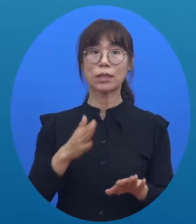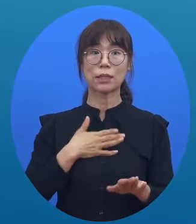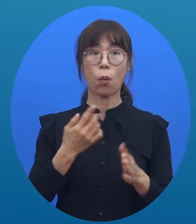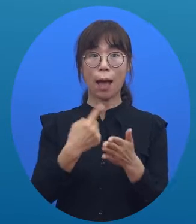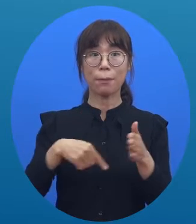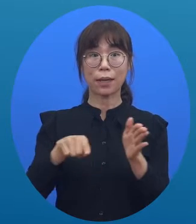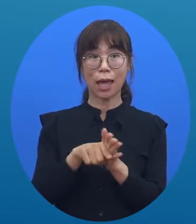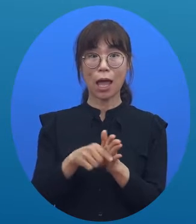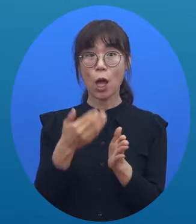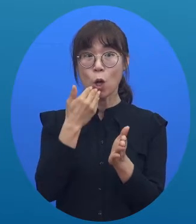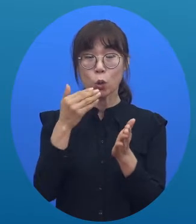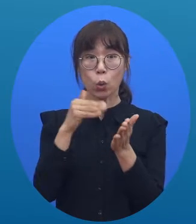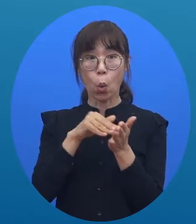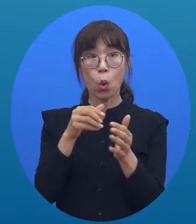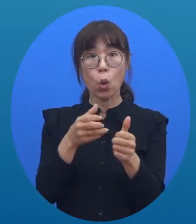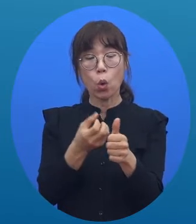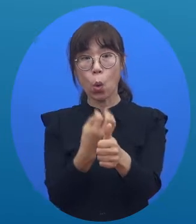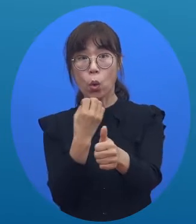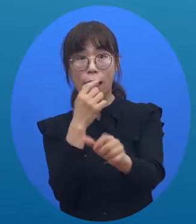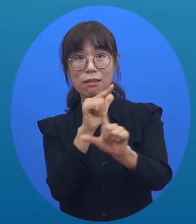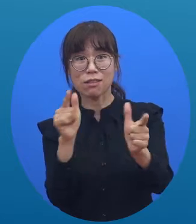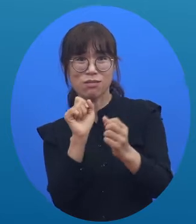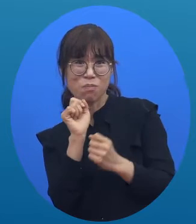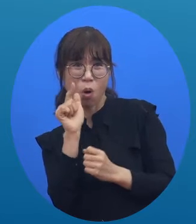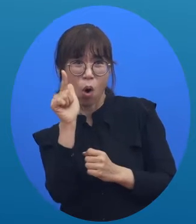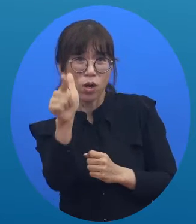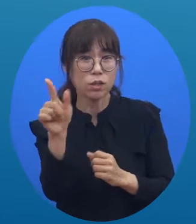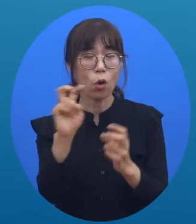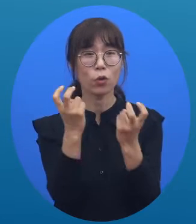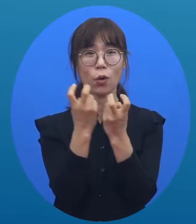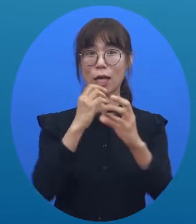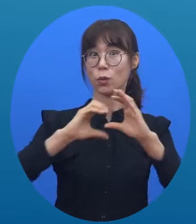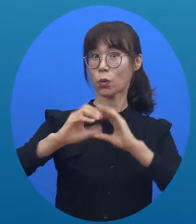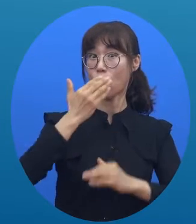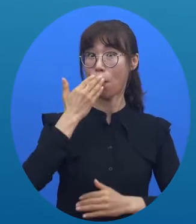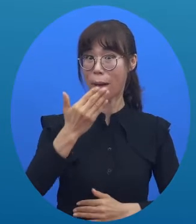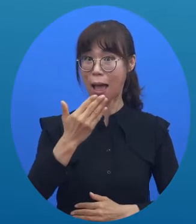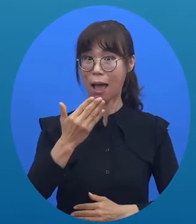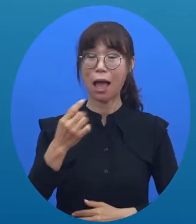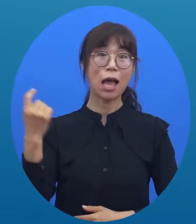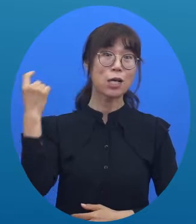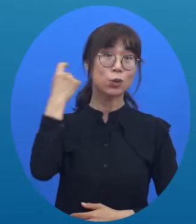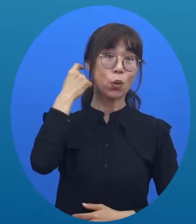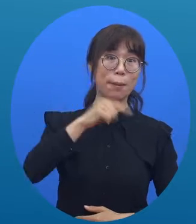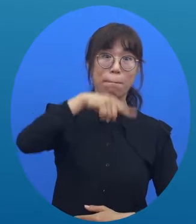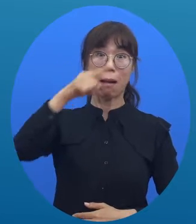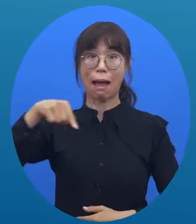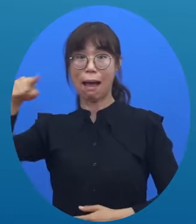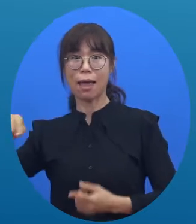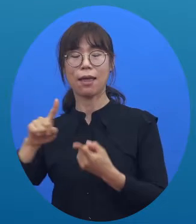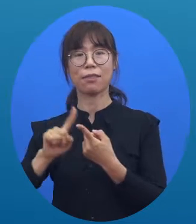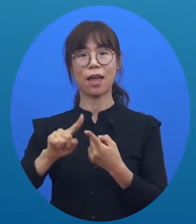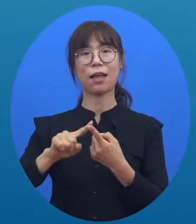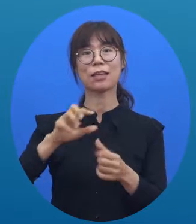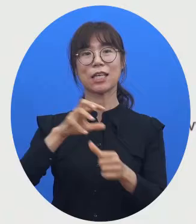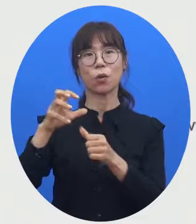멀리서도 의사소통할까 음파의 이용에 대한 이야기를 함께 나누어 보도록 하겠습니다.